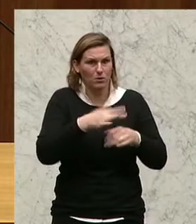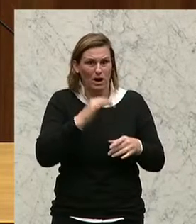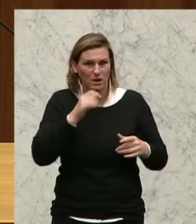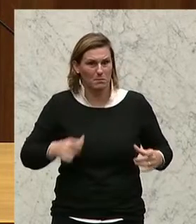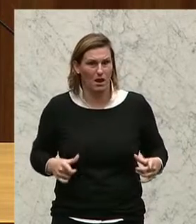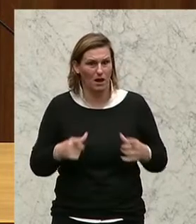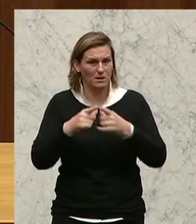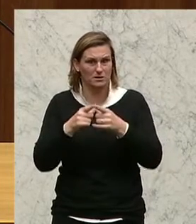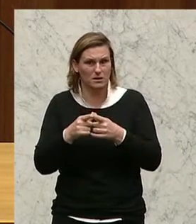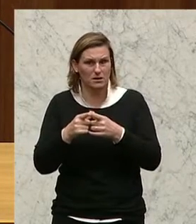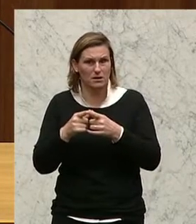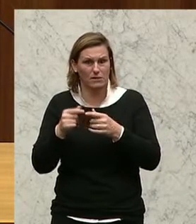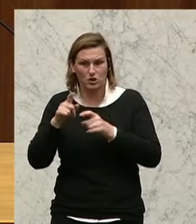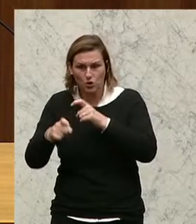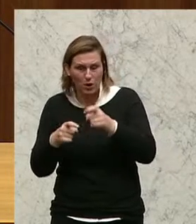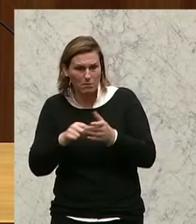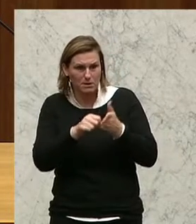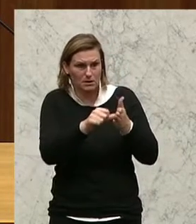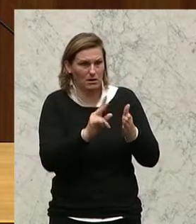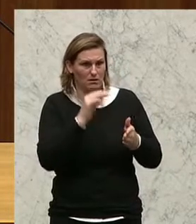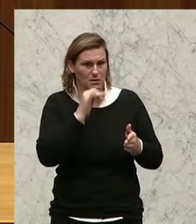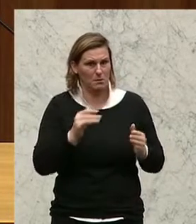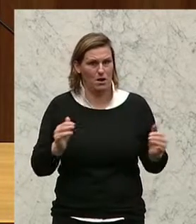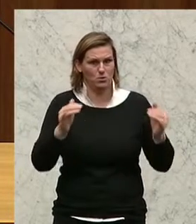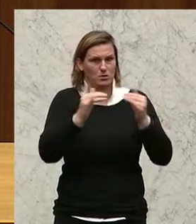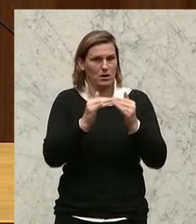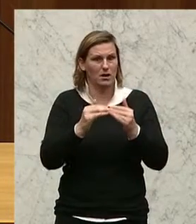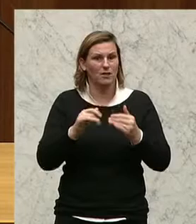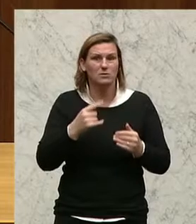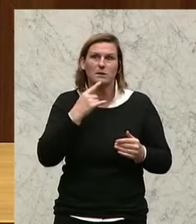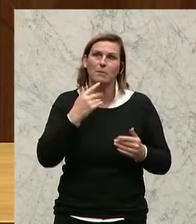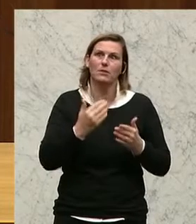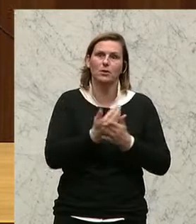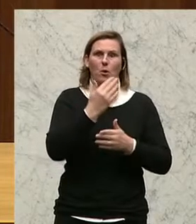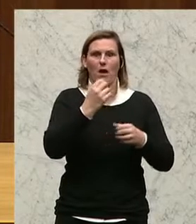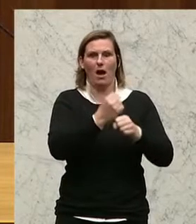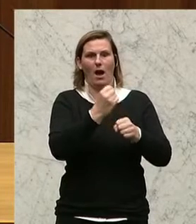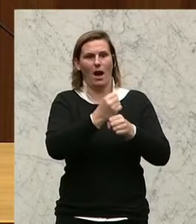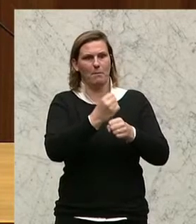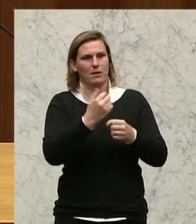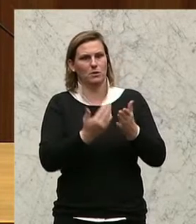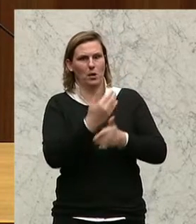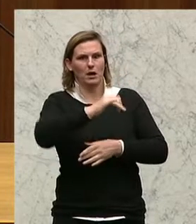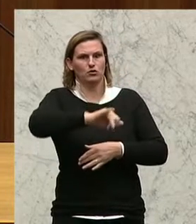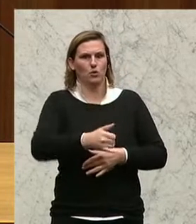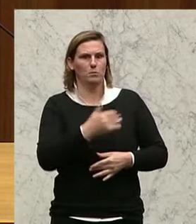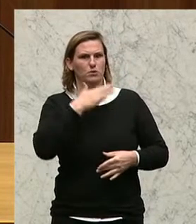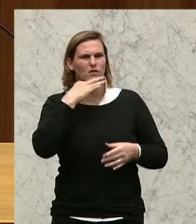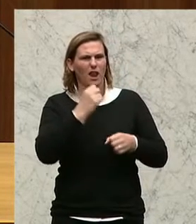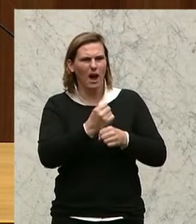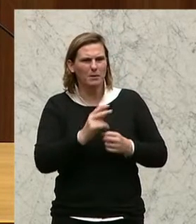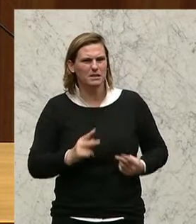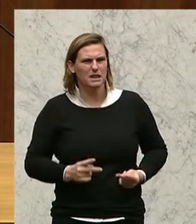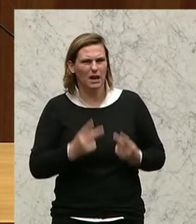mehr leistbar ist von jenen, die im Arbeitsprozess stehen. Und weil Ihre sogenannten neuen Jobs, wo Sie so viele neue Arbeitskräfte hinuntergebracht haben, ja